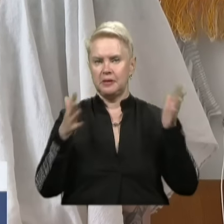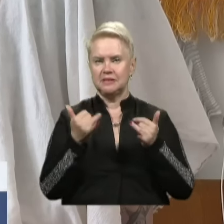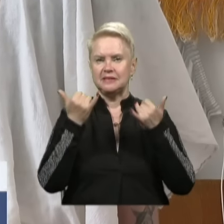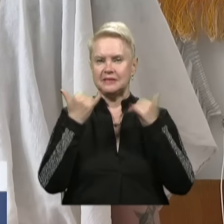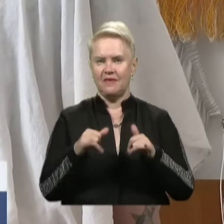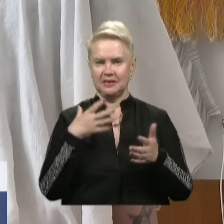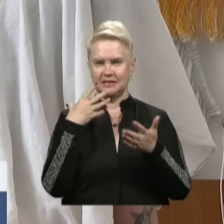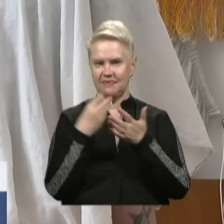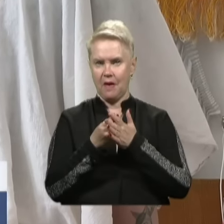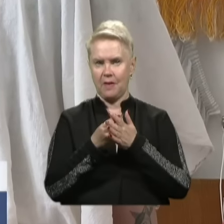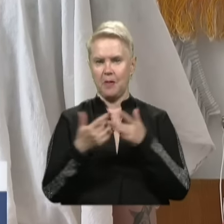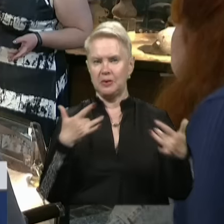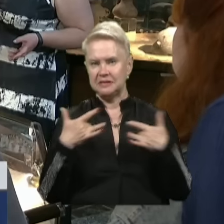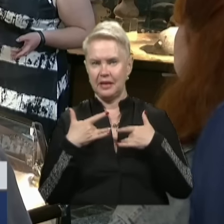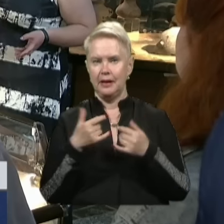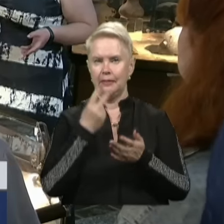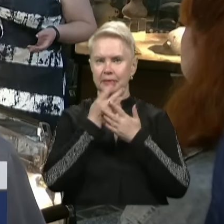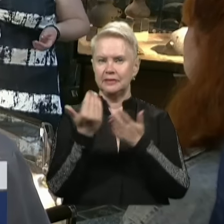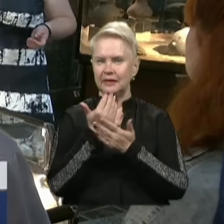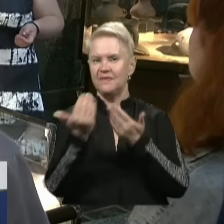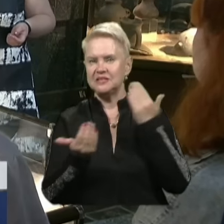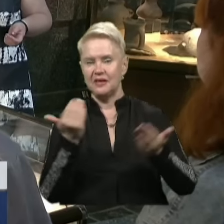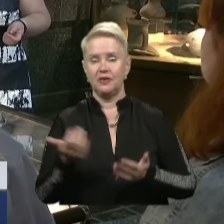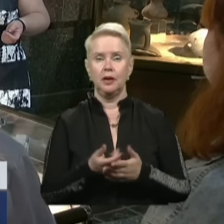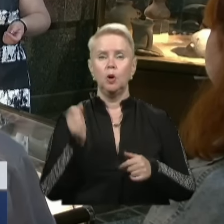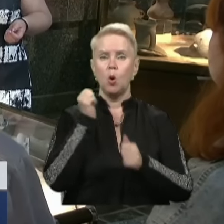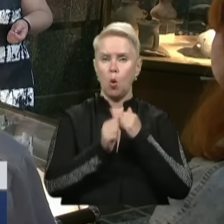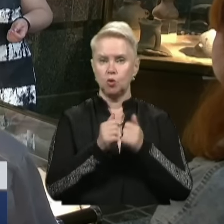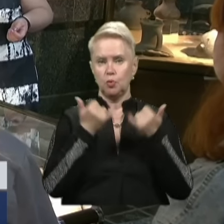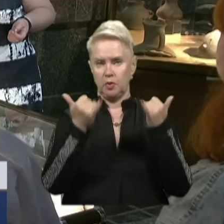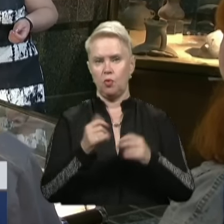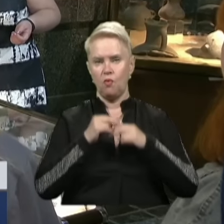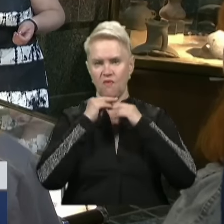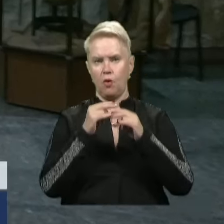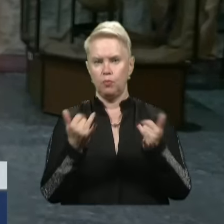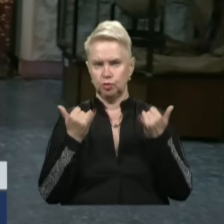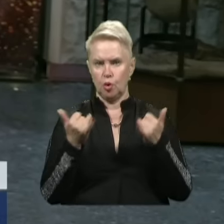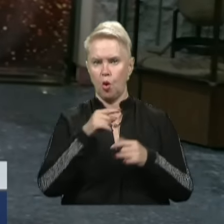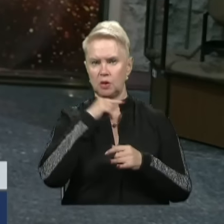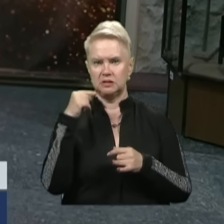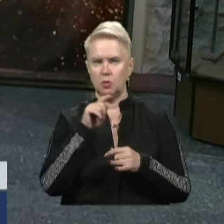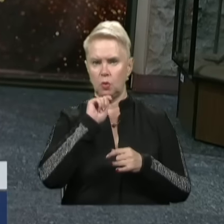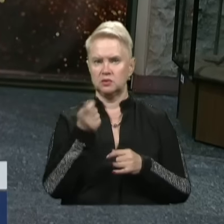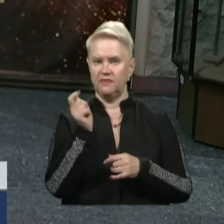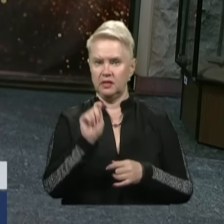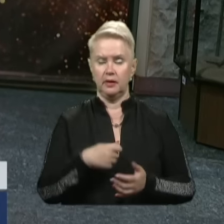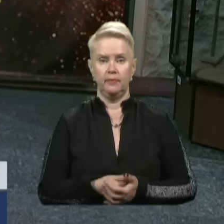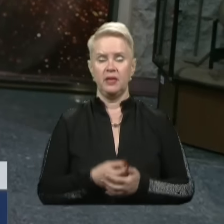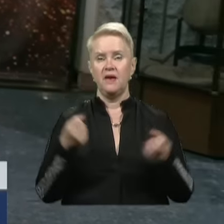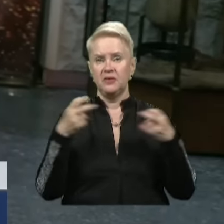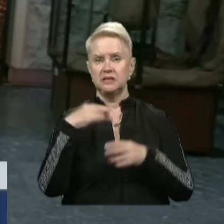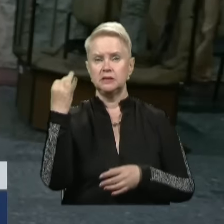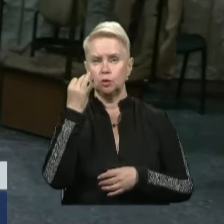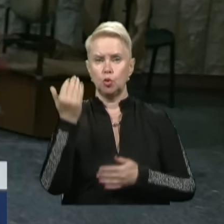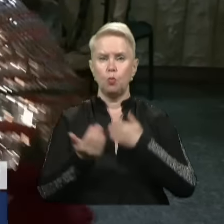здивувати своїми постановками, перформенсами та виставками. І кожен приділив увагу подіям сучасної російсько-української війни. Фахівці